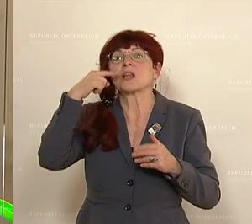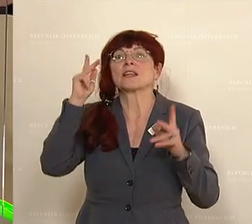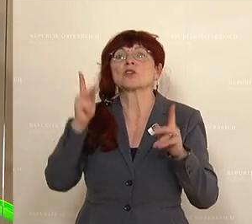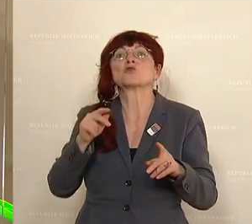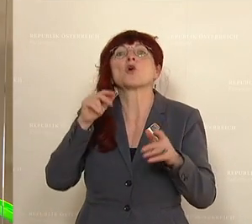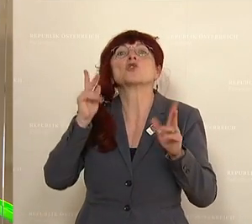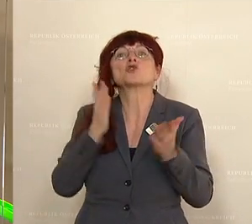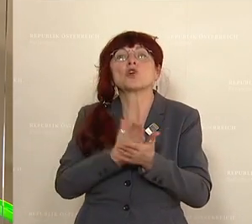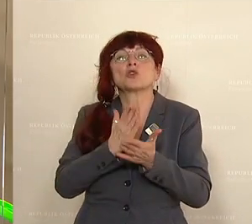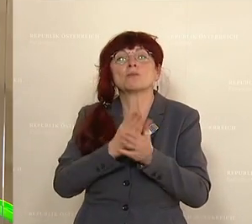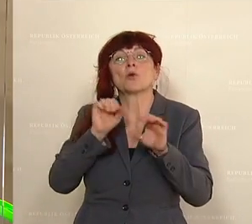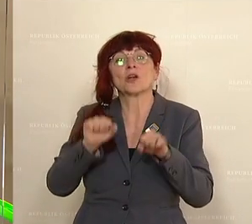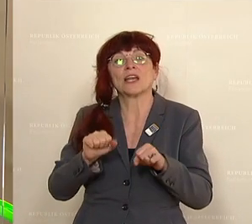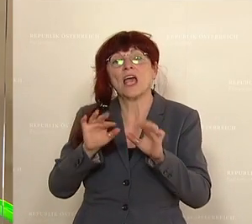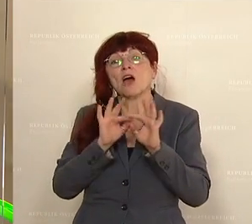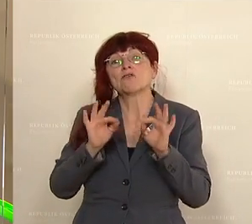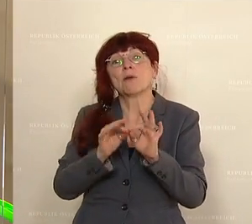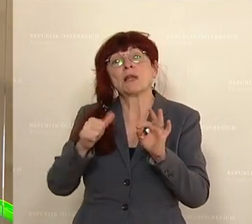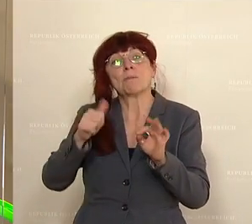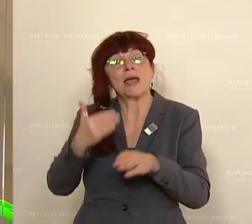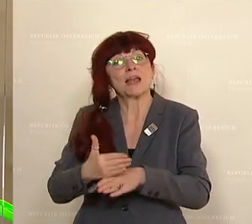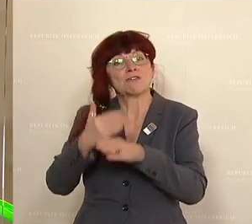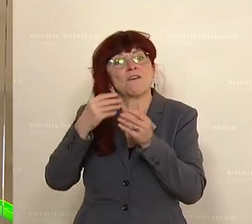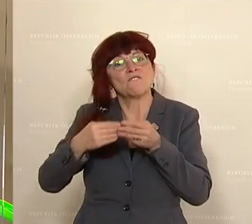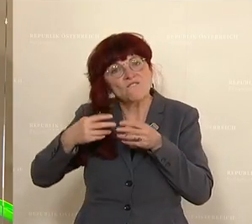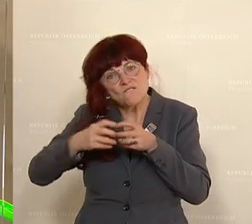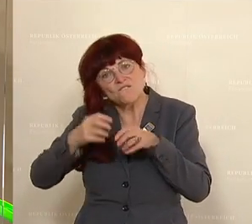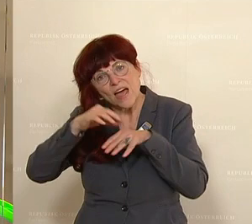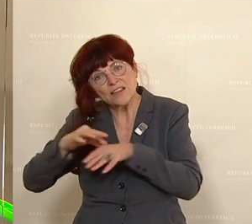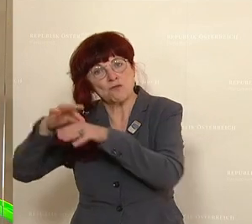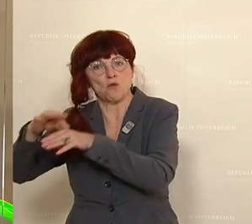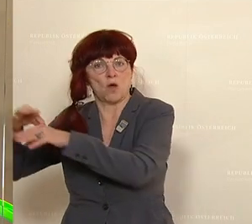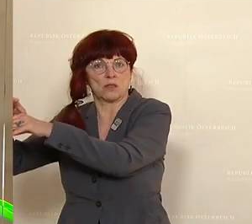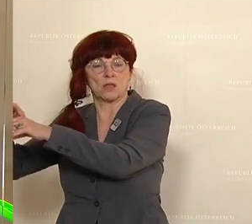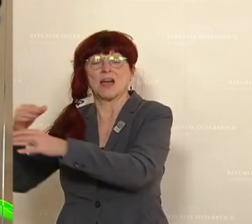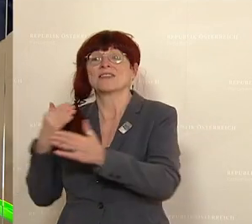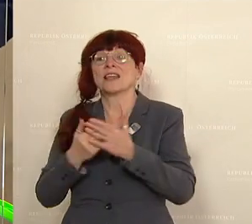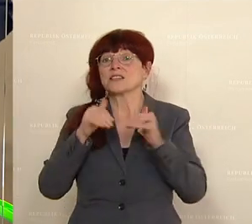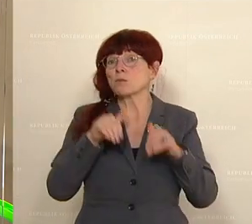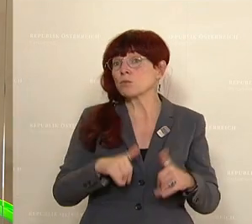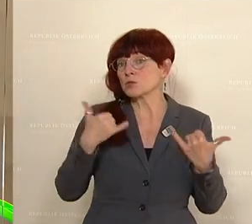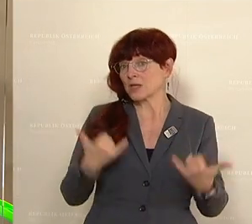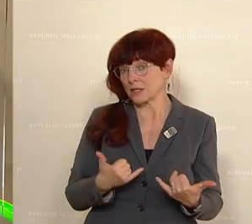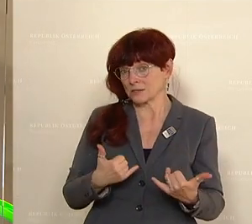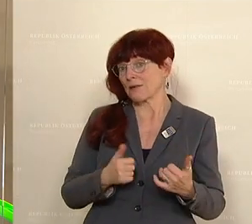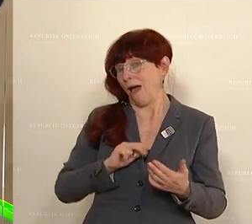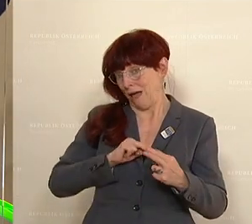machen, diesen Familienbeihilfe eben zu beziehen. Deswegen müssen wir jetzt die entsprechenden Adaptierungen